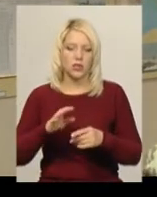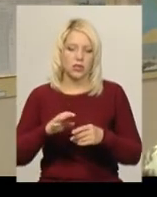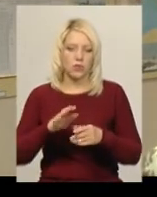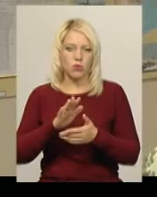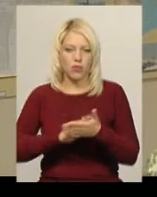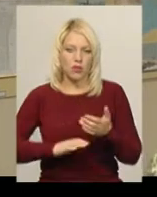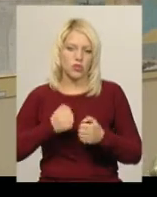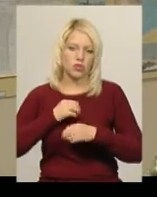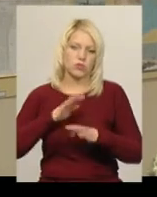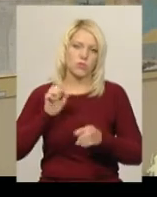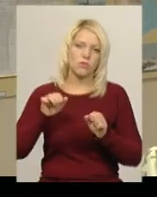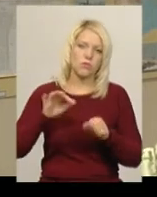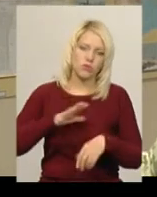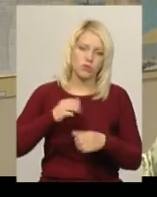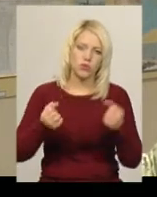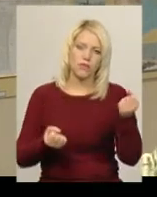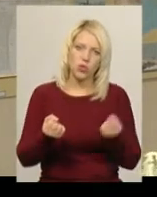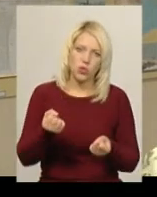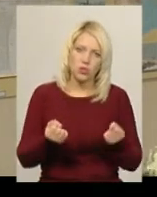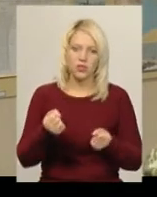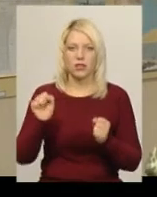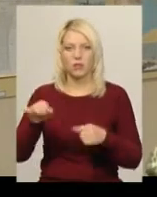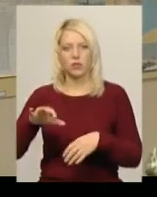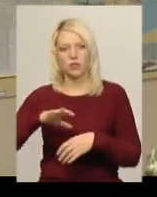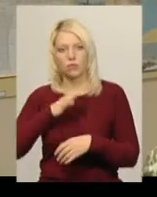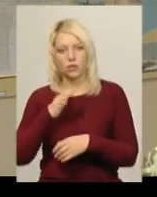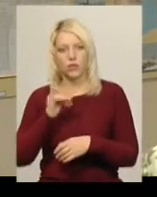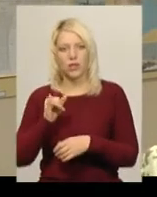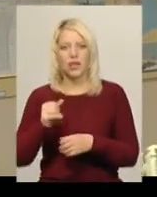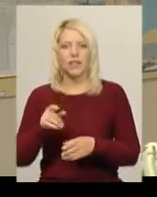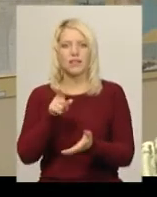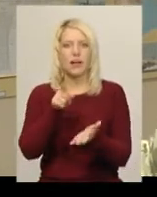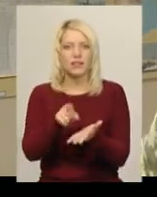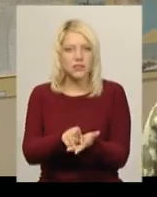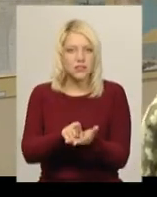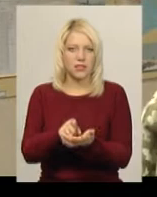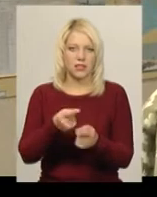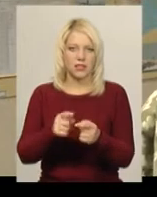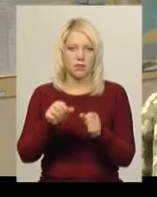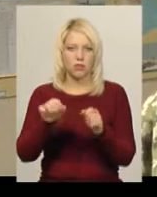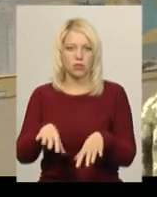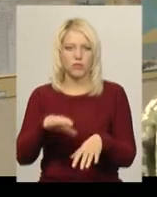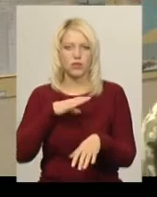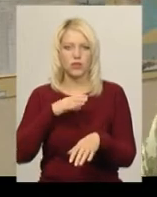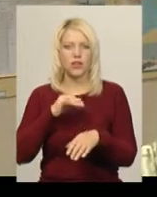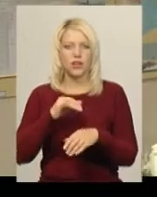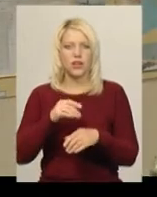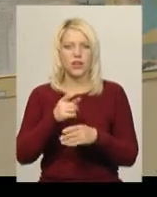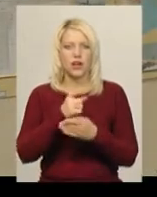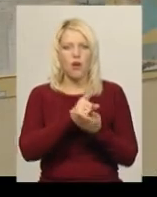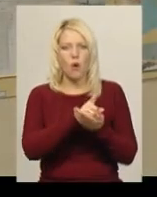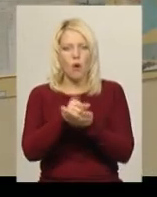подальшу службу. Це може бути і водій, це може бути і танкіст, це може бути і оператор, навідник.